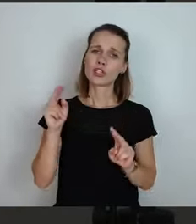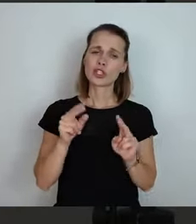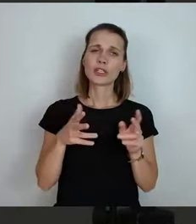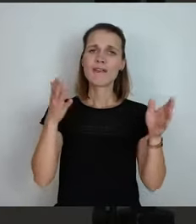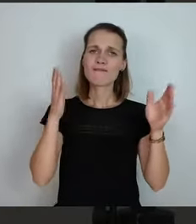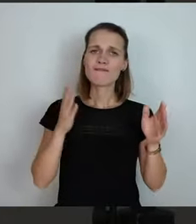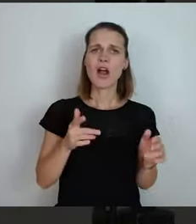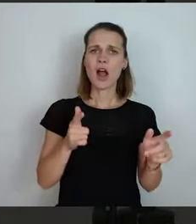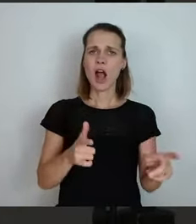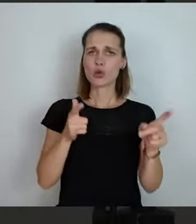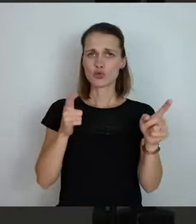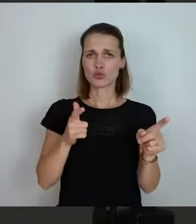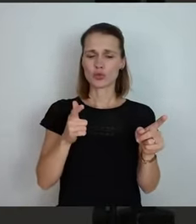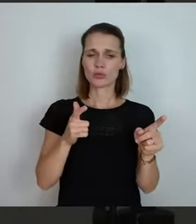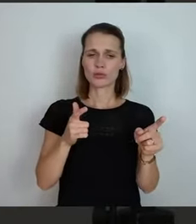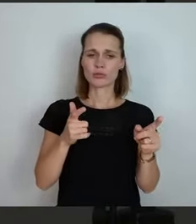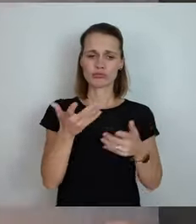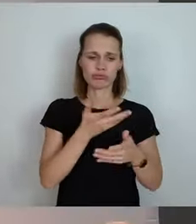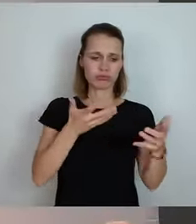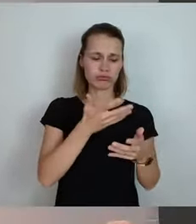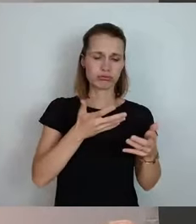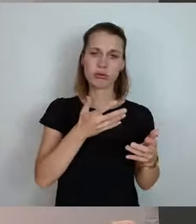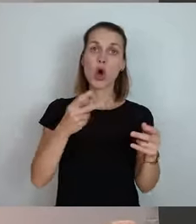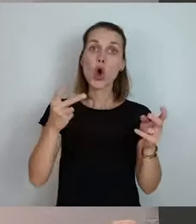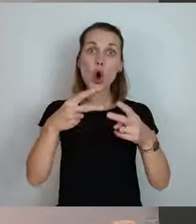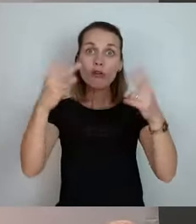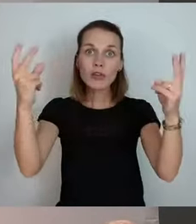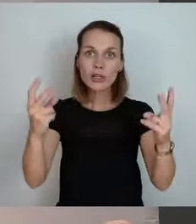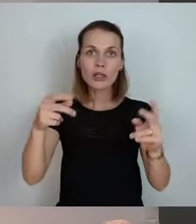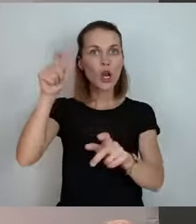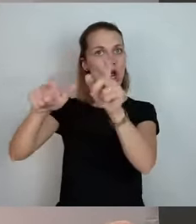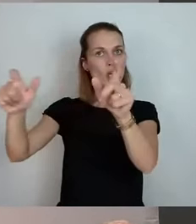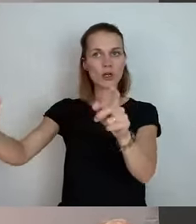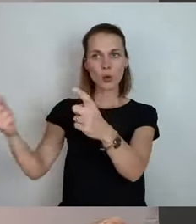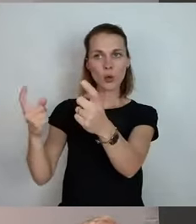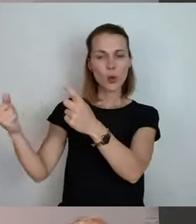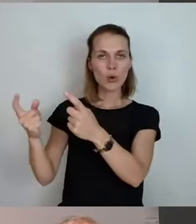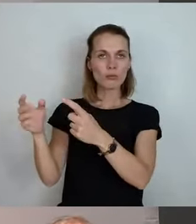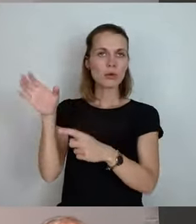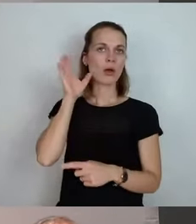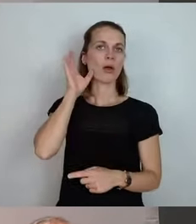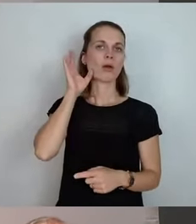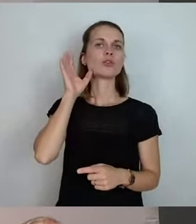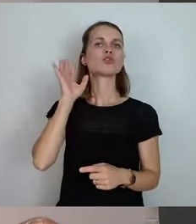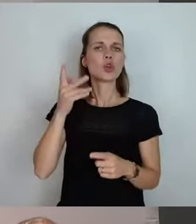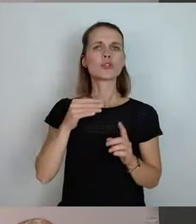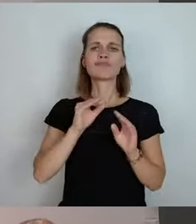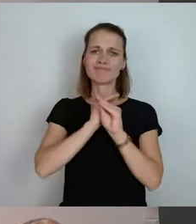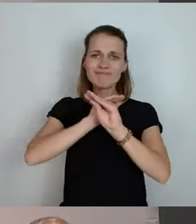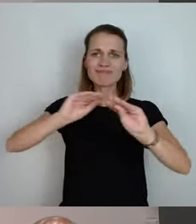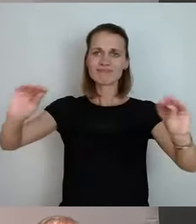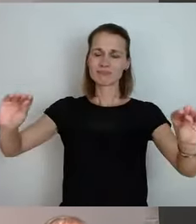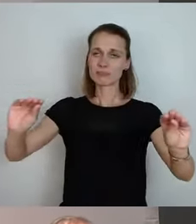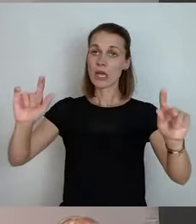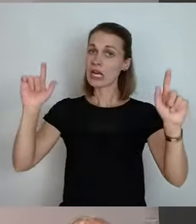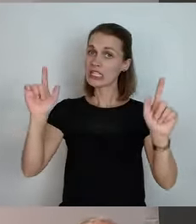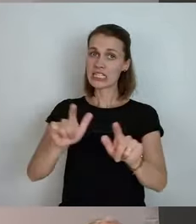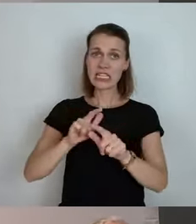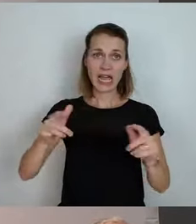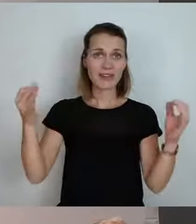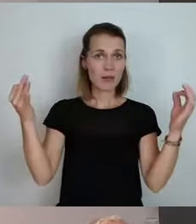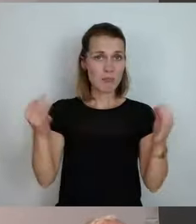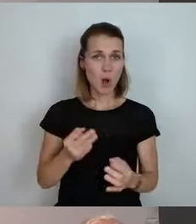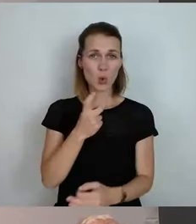öffentlich gemacht, obwohl das gar nicht notwendig gewesen wäre und haben dort schon die Signale gestellt, dass wir gesagt haben, keiner muss sich Sorgen machen,